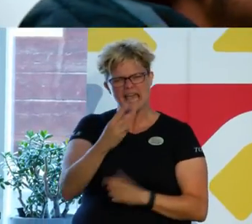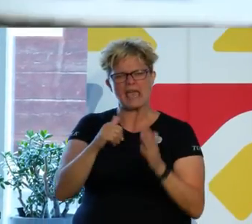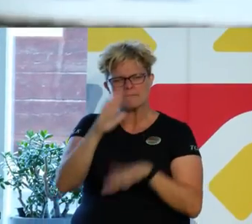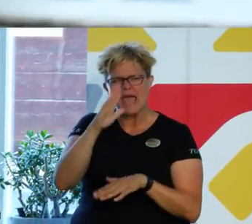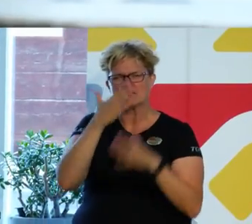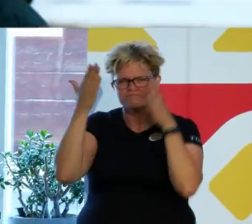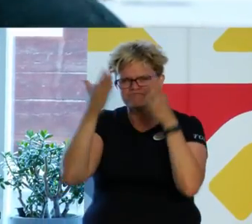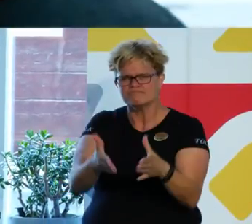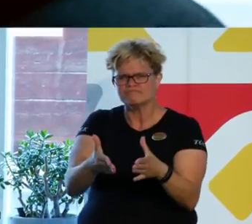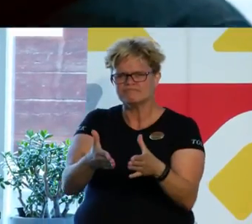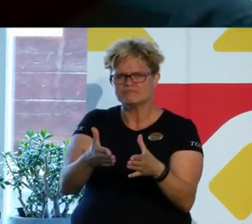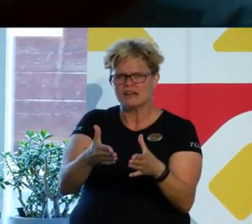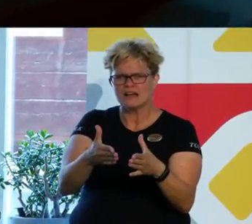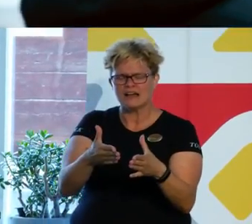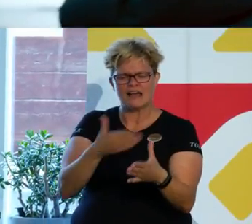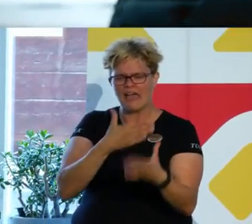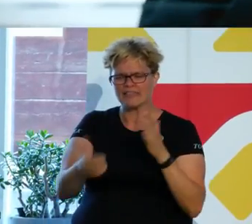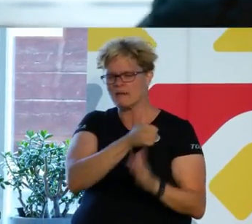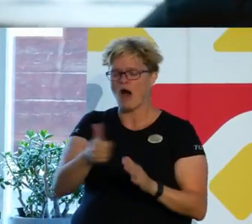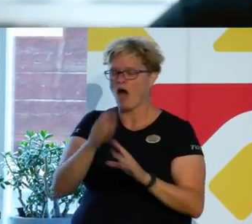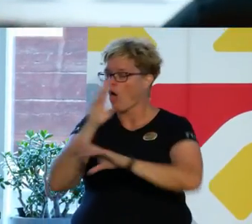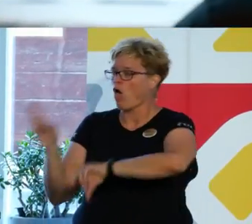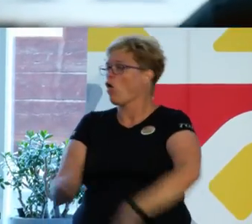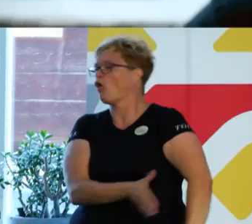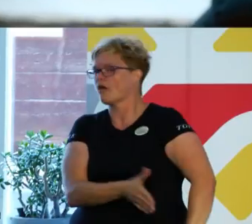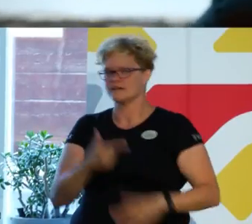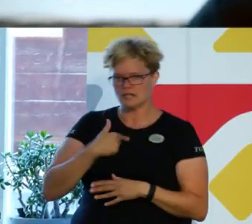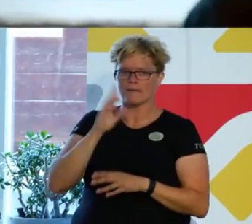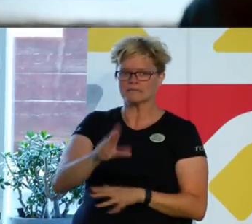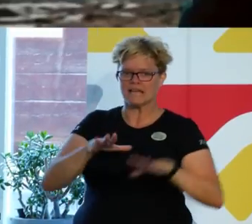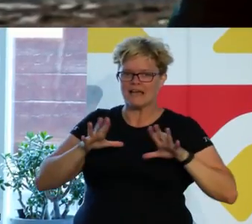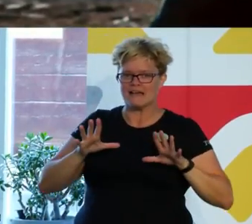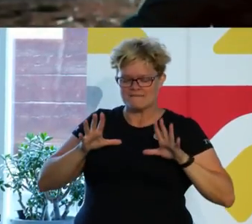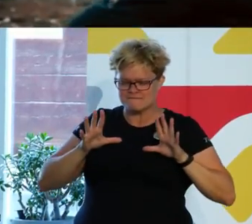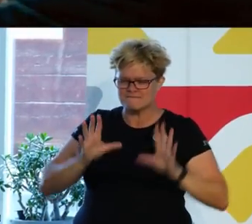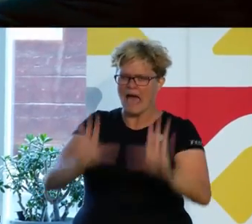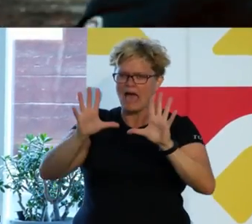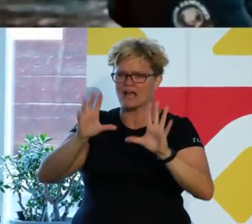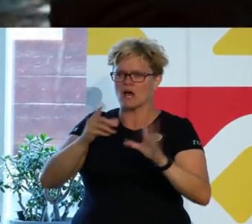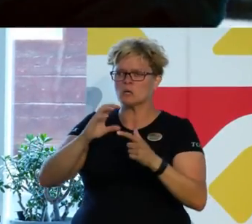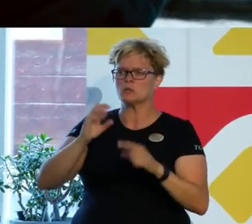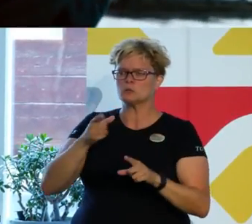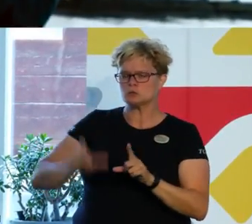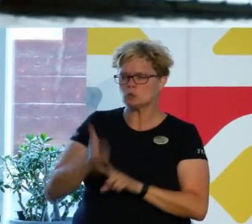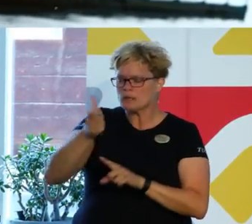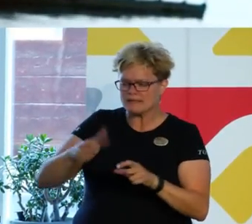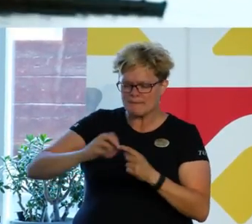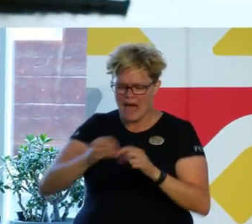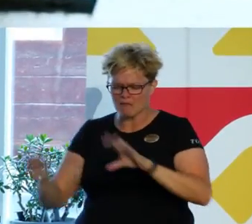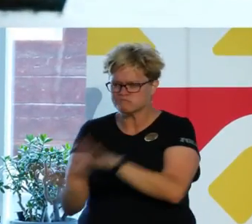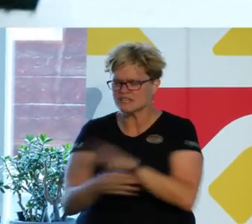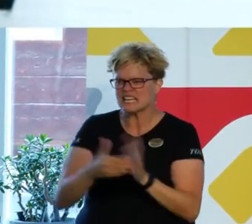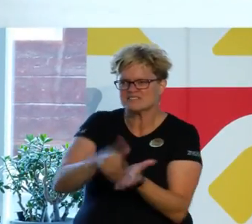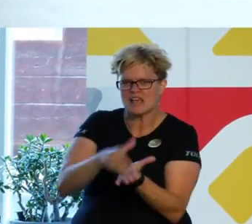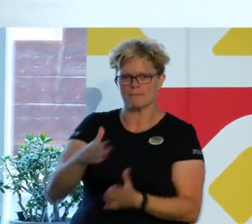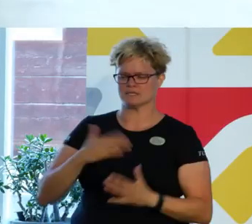mera fokusera, släng inte detta i periferin. För jag vägrar slänga sundets parla till svin. Min stad